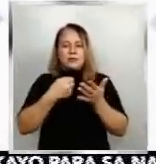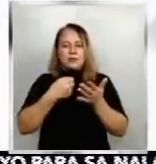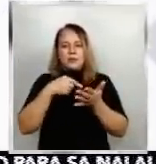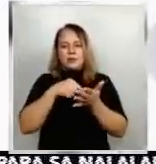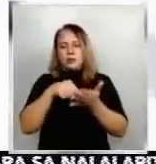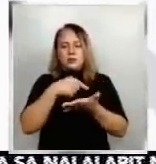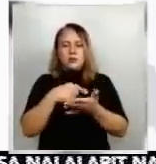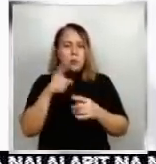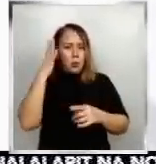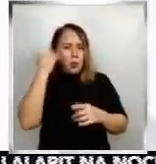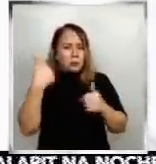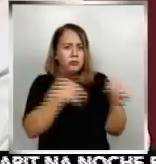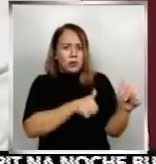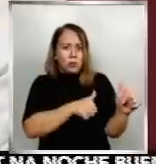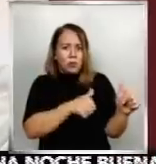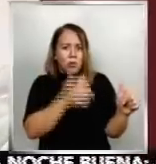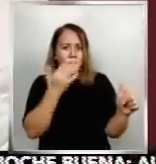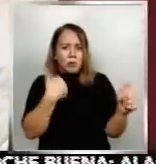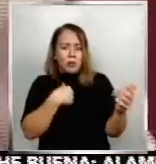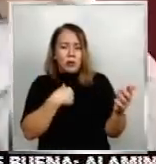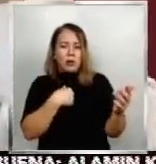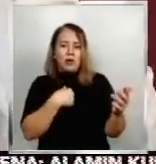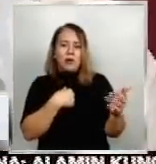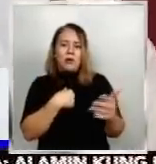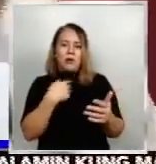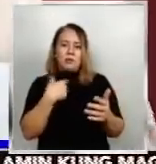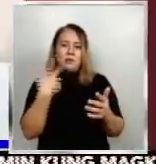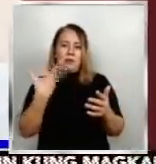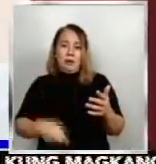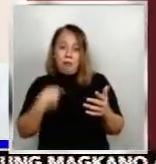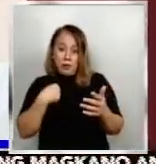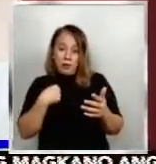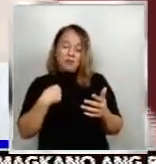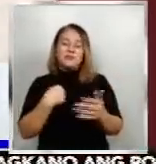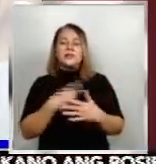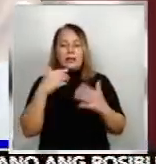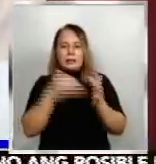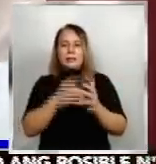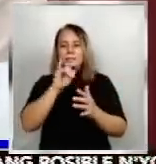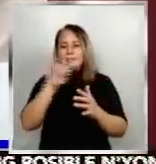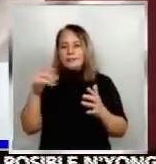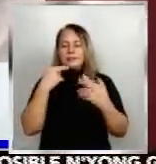susunod doon? Hindi naman mag-graph naman kami. Si isang press conference muli siyang nagpasaring kay Luxin.